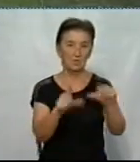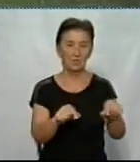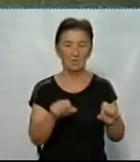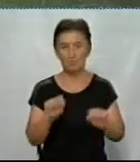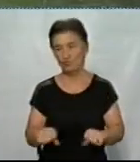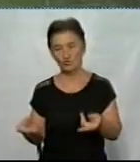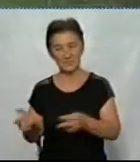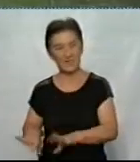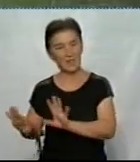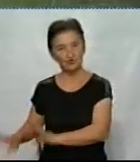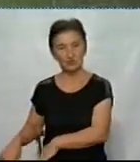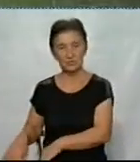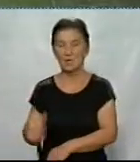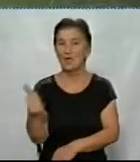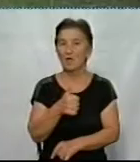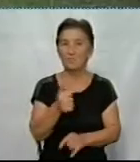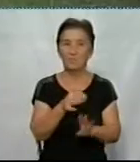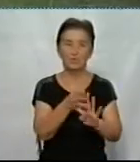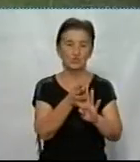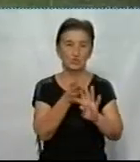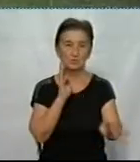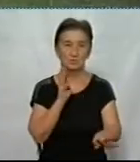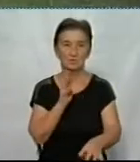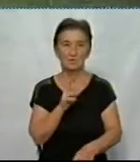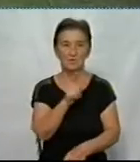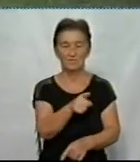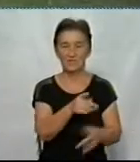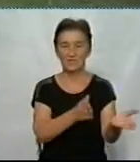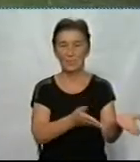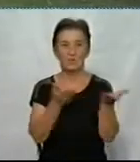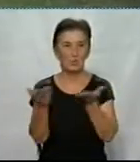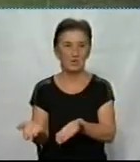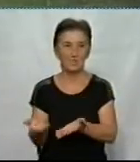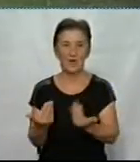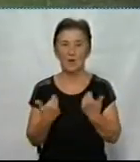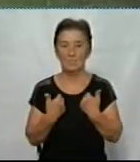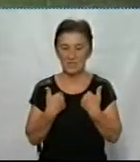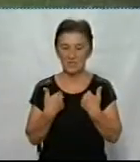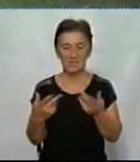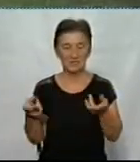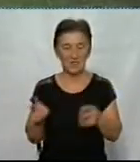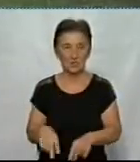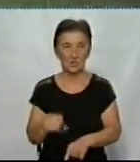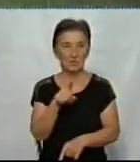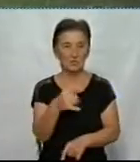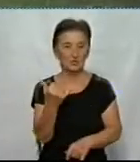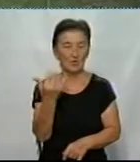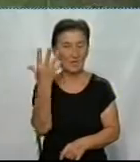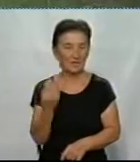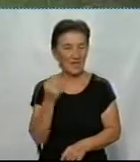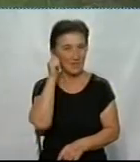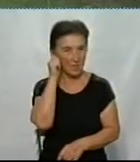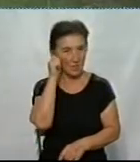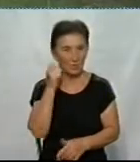залишитися. І в першу чергу, мабуть, він запропонував мені залишитися, каже, так як в тебе сьогодні день народження,